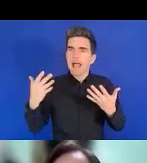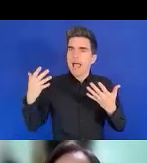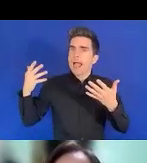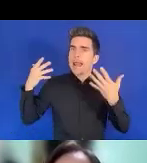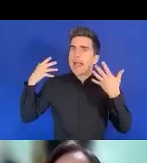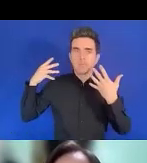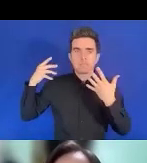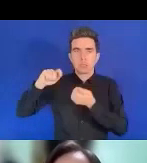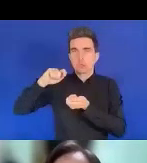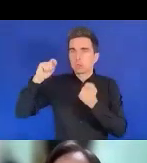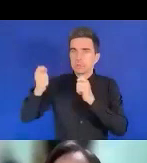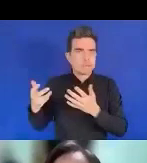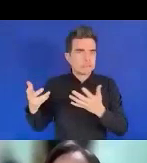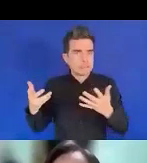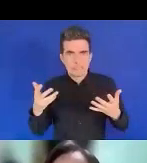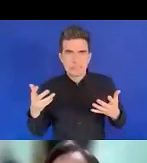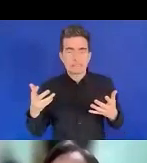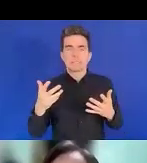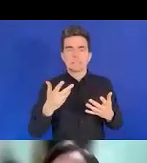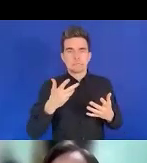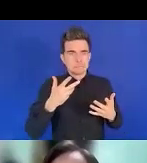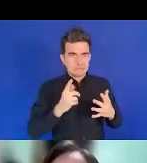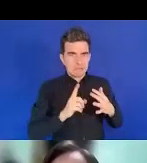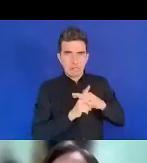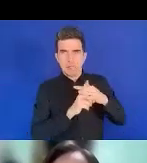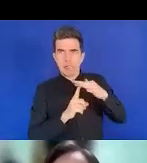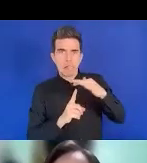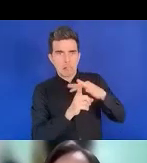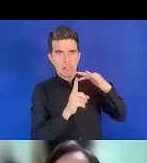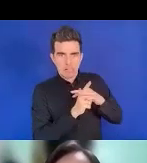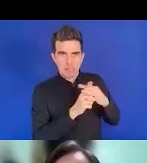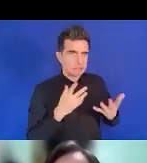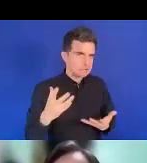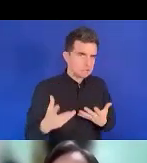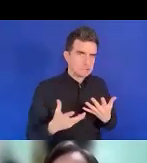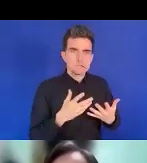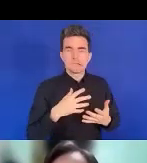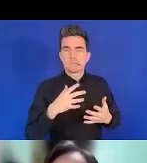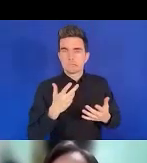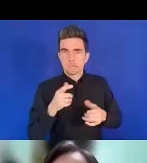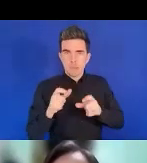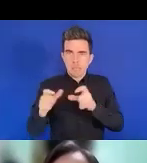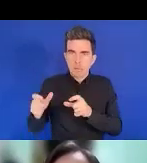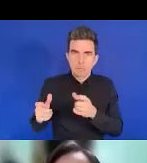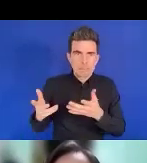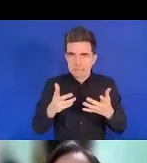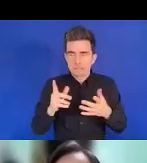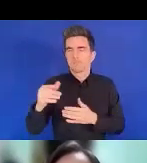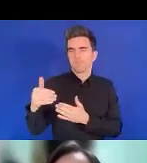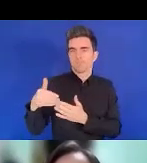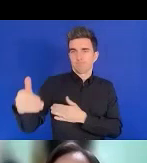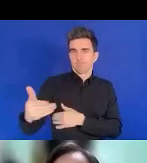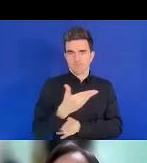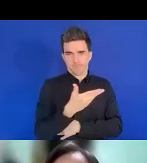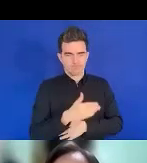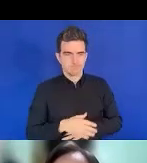Le gouvernement de Baguio a enregistré 2